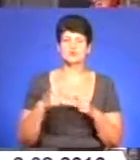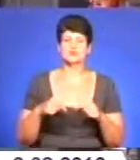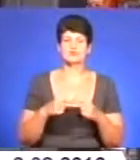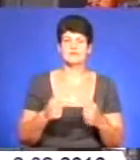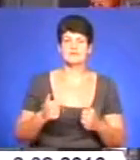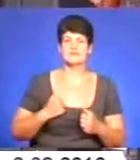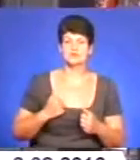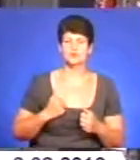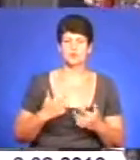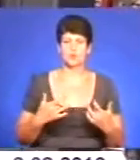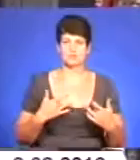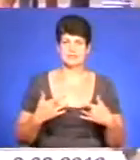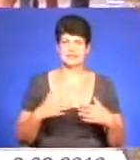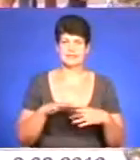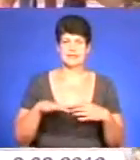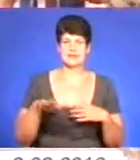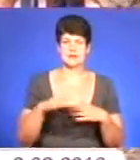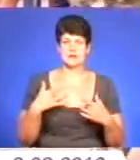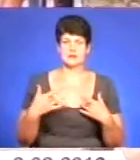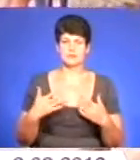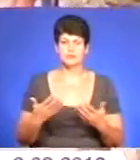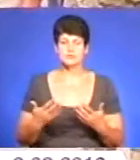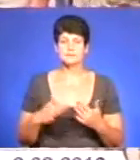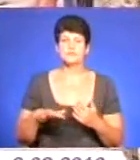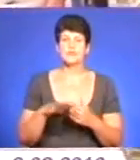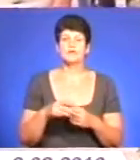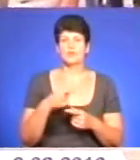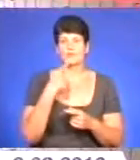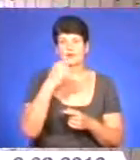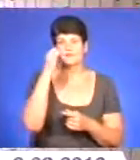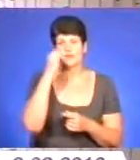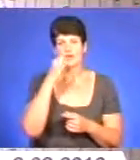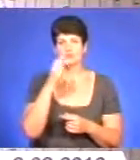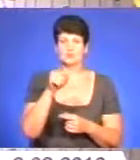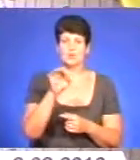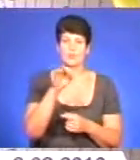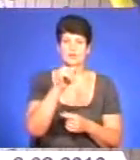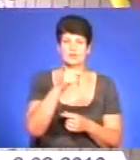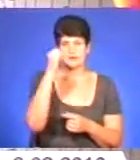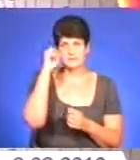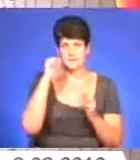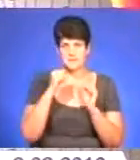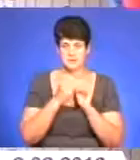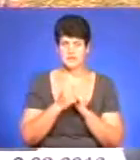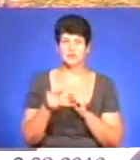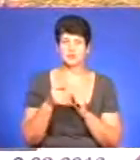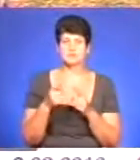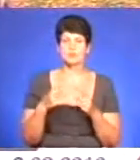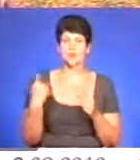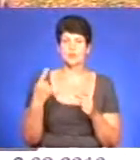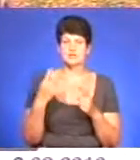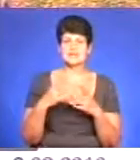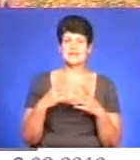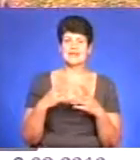театральній площі Тернополя. Військові висловлюють вдячність, що про них пам'ятають. Тернопільська обласна спілка і